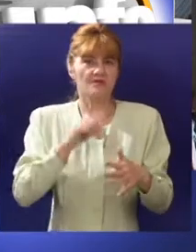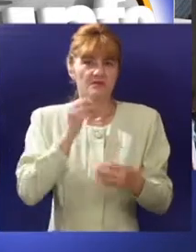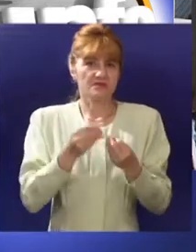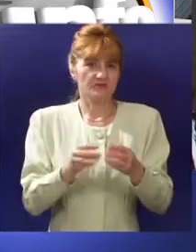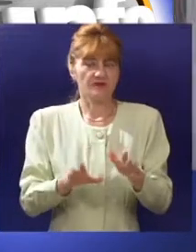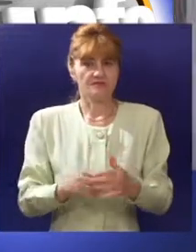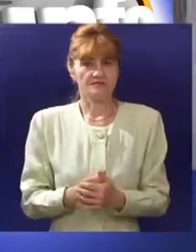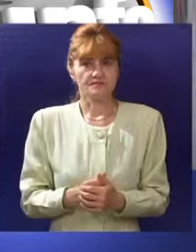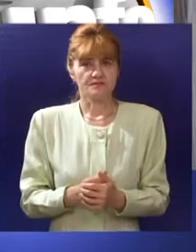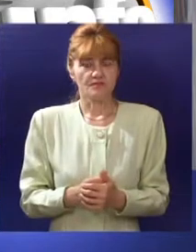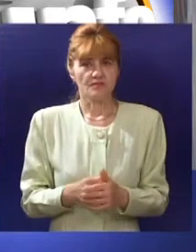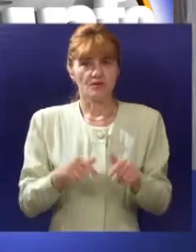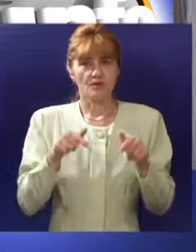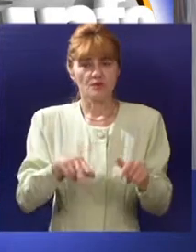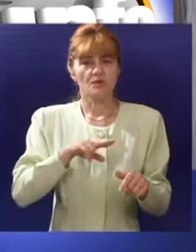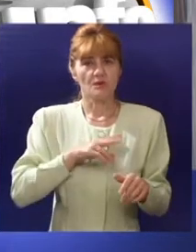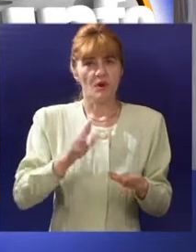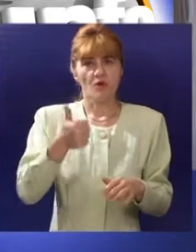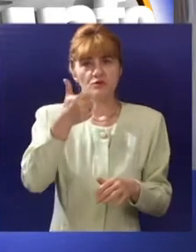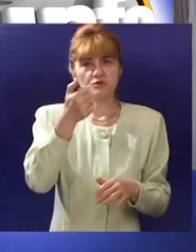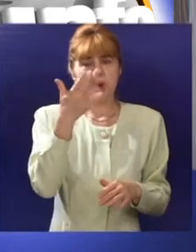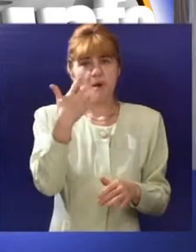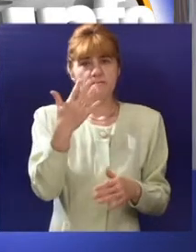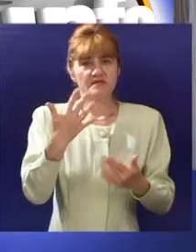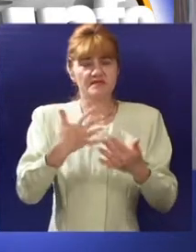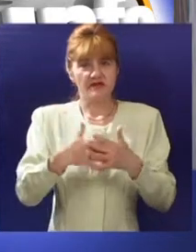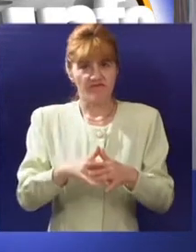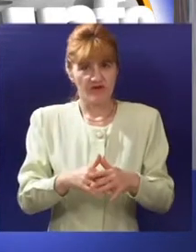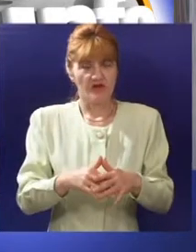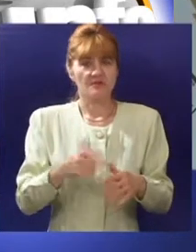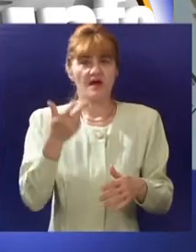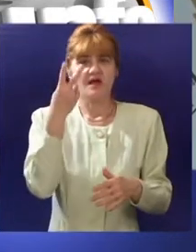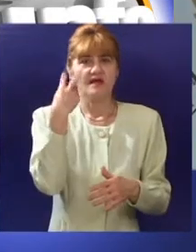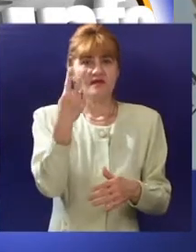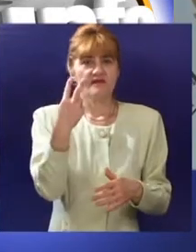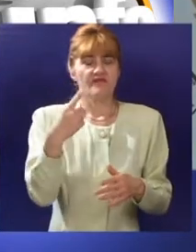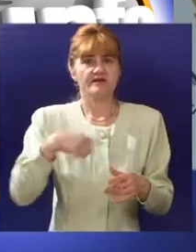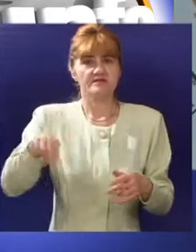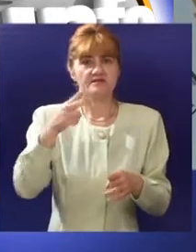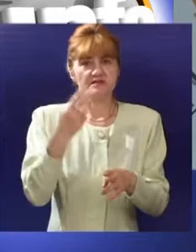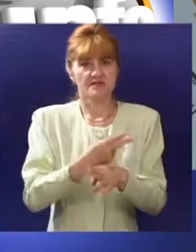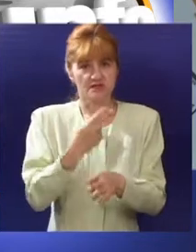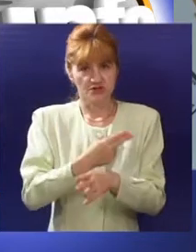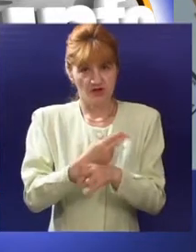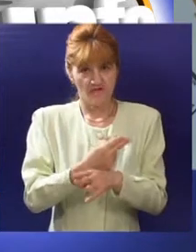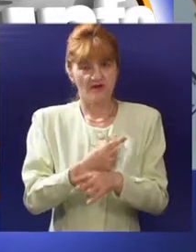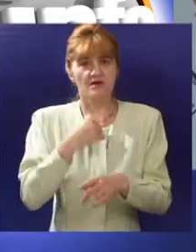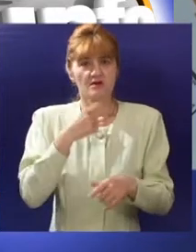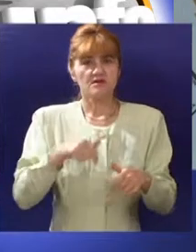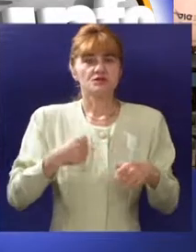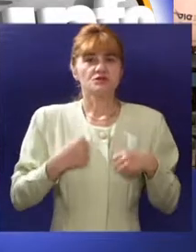investicije u proizvojnju svakako. Na sajmu nastupa 150 izlagače iz 20 zemalja centralne i istočne Evrope.